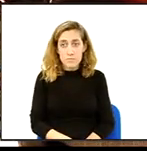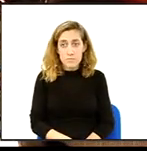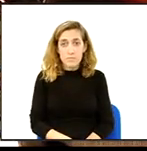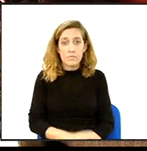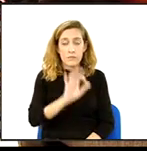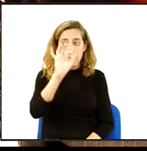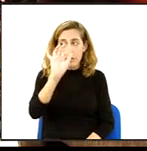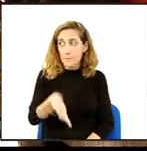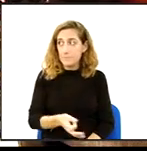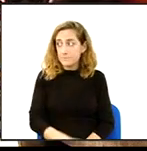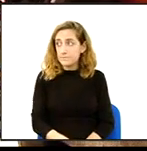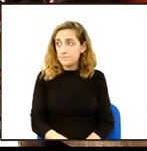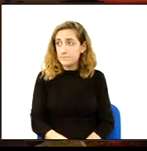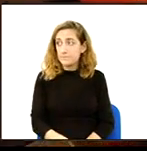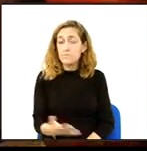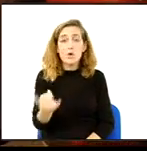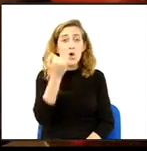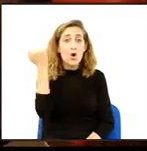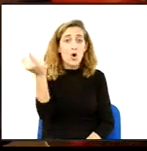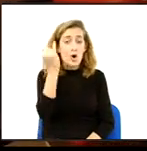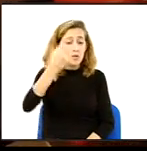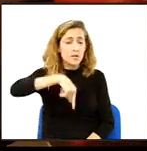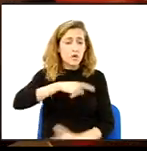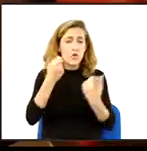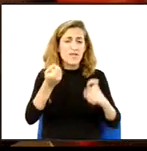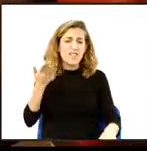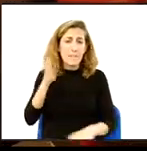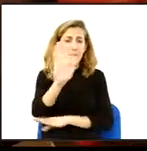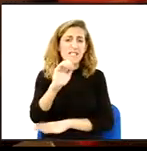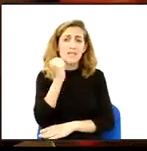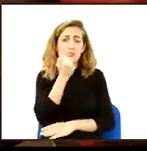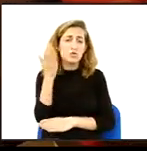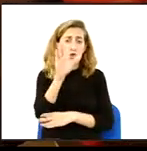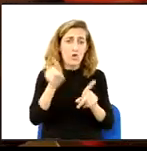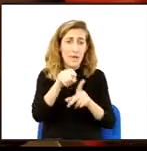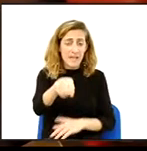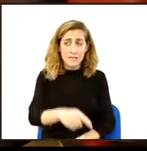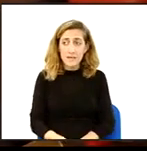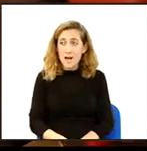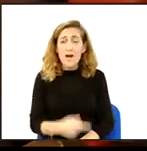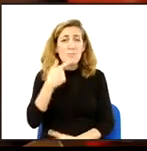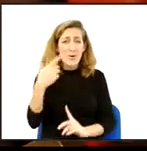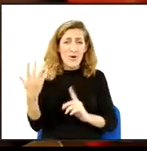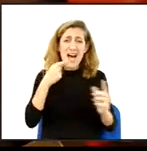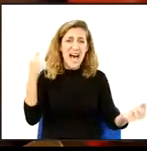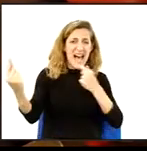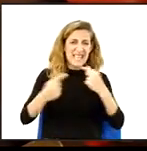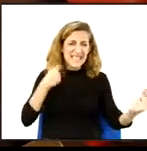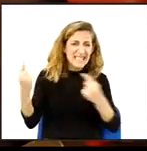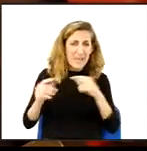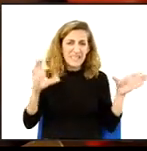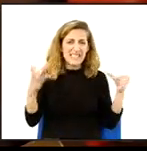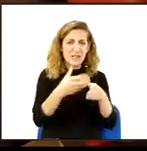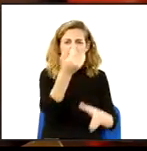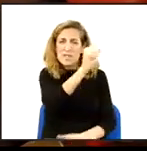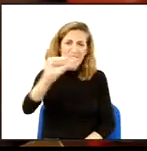Sí. Bé, tant de bo no haguéssim de presentar aquest tipus d'emocions, però davant dels esforçaments constants per part dels grups radicals de l